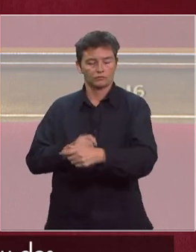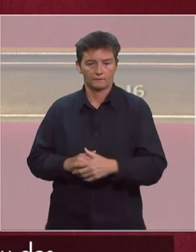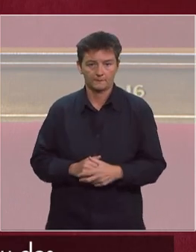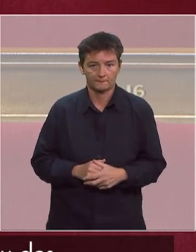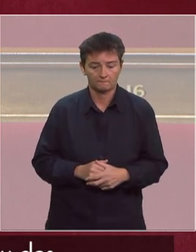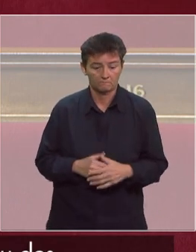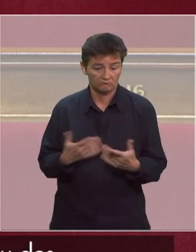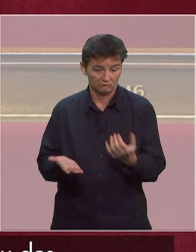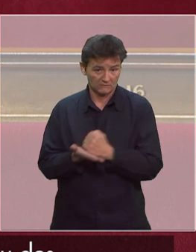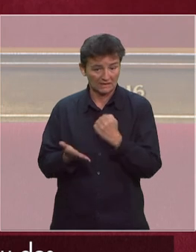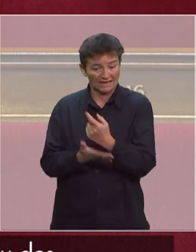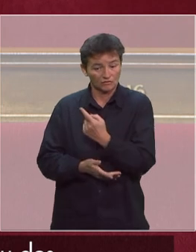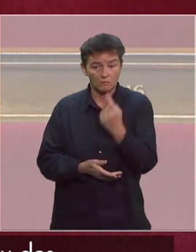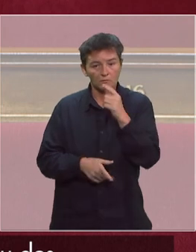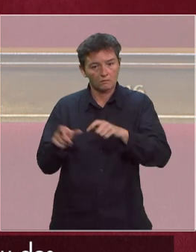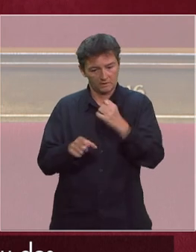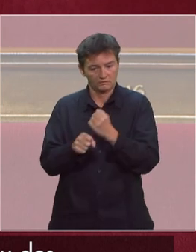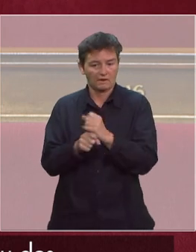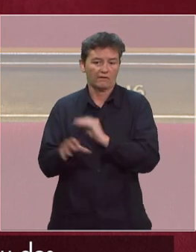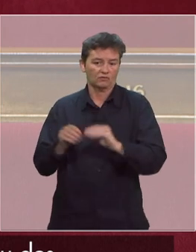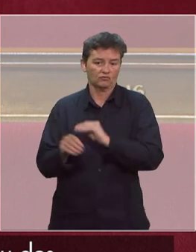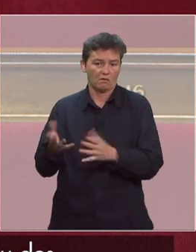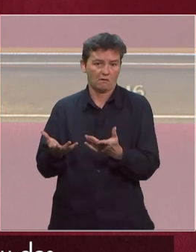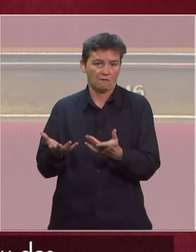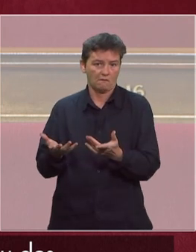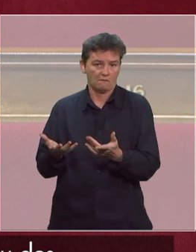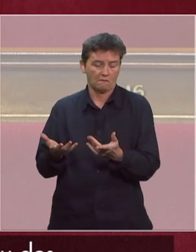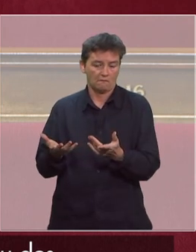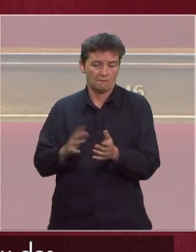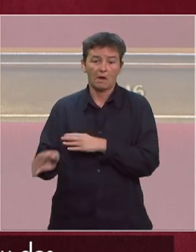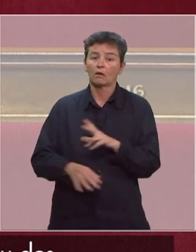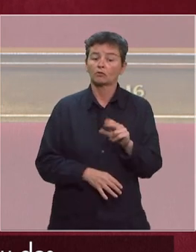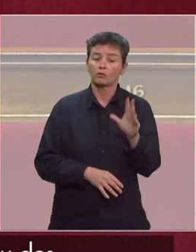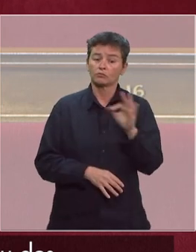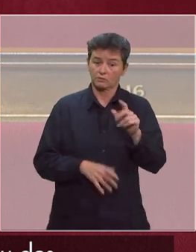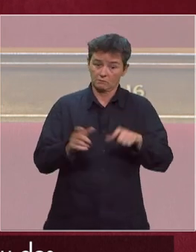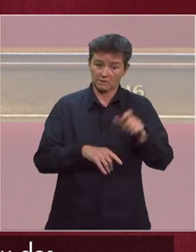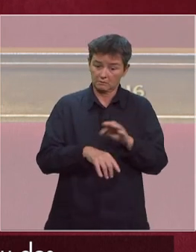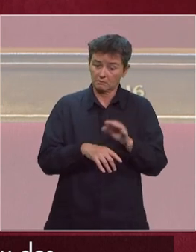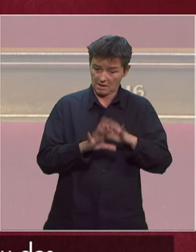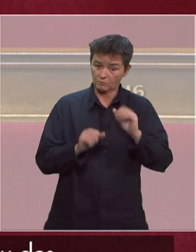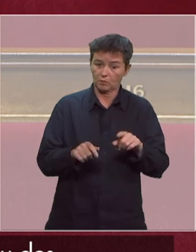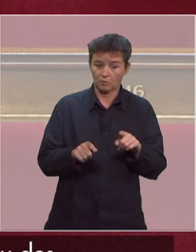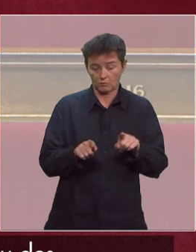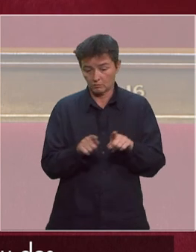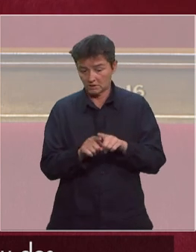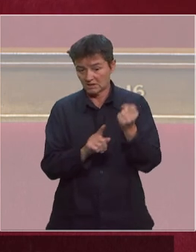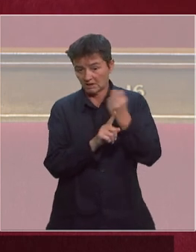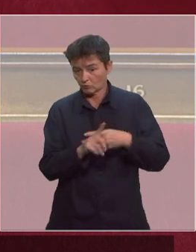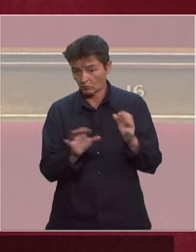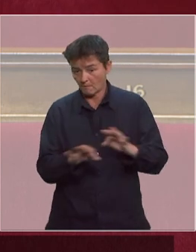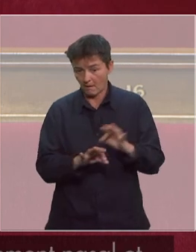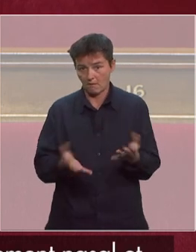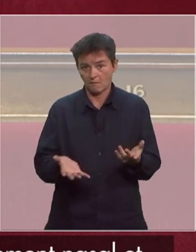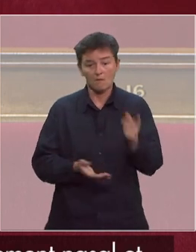Hélas, ce test est réservé aux seuls soignants symptomatiques alors que 30% des patients peuvent être asymptomatiques. Pourquoi